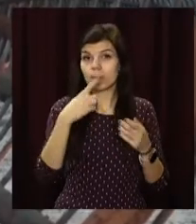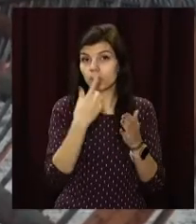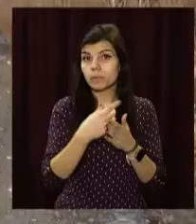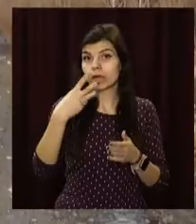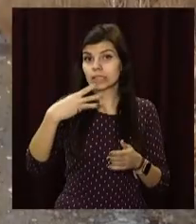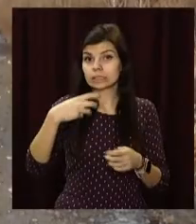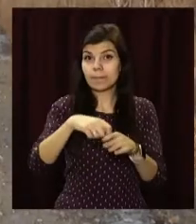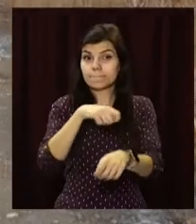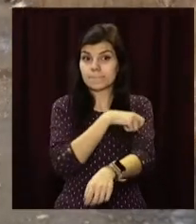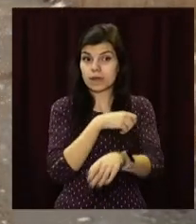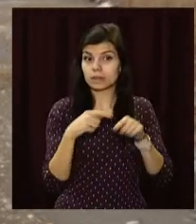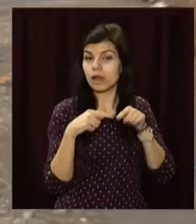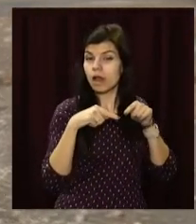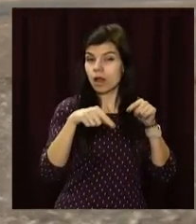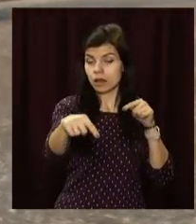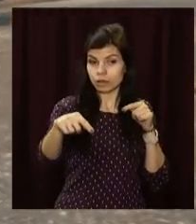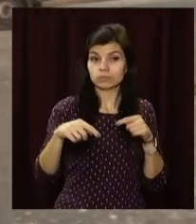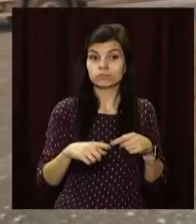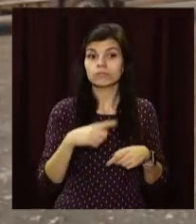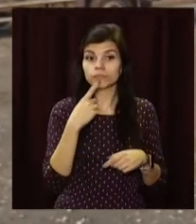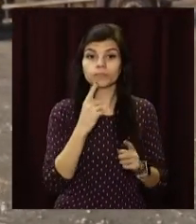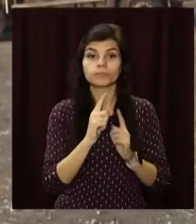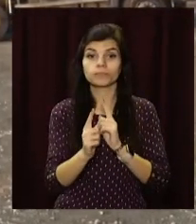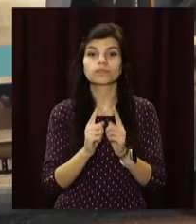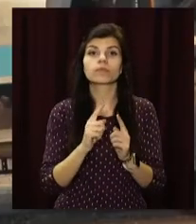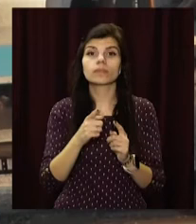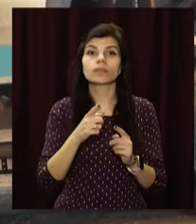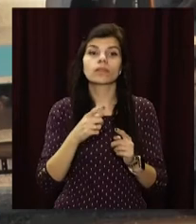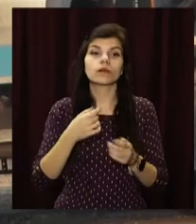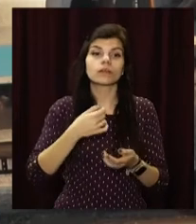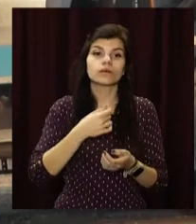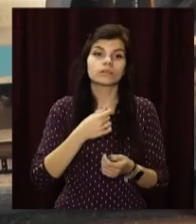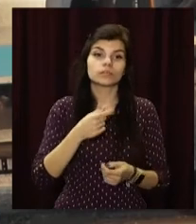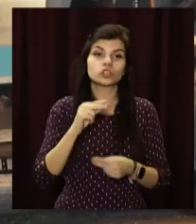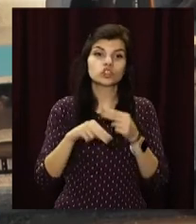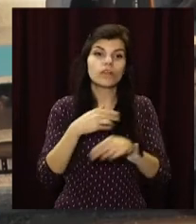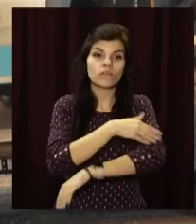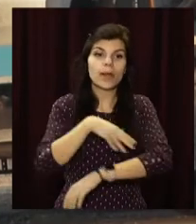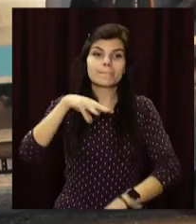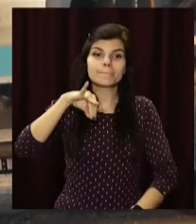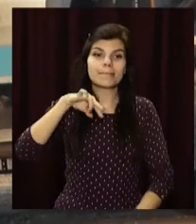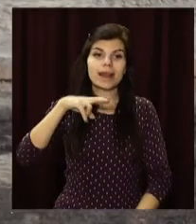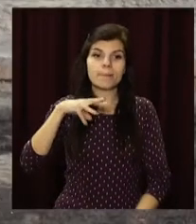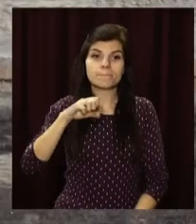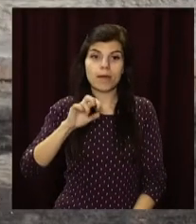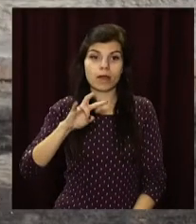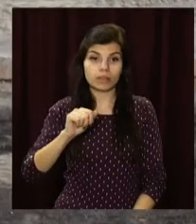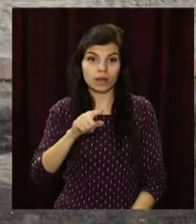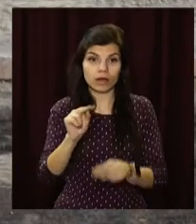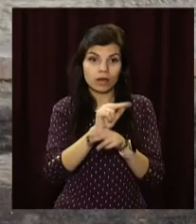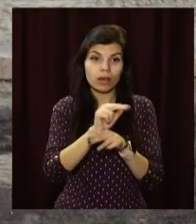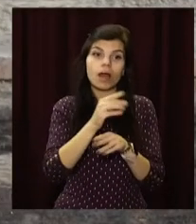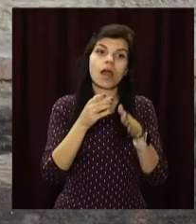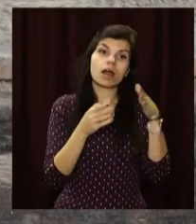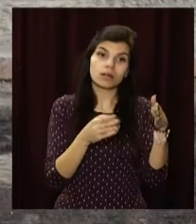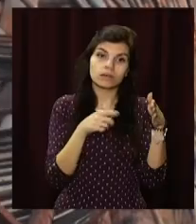Подівництво на ділянці від межі Дніпра до проїзної частини залізобетонного шляхопроводу через вулицю Мільмана тільки не розпочалося. Наразі